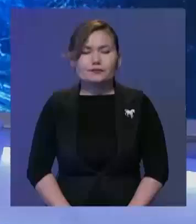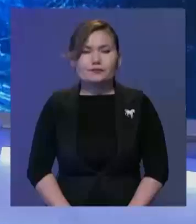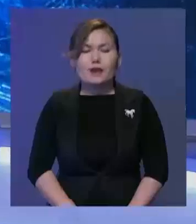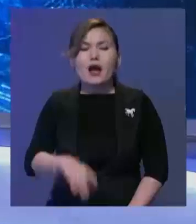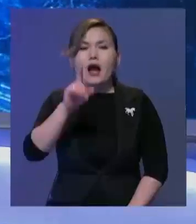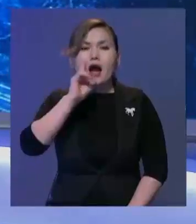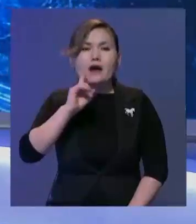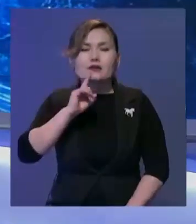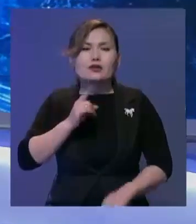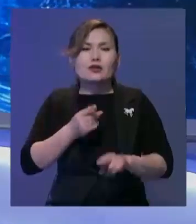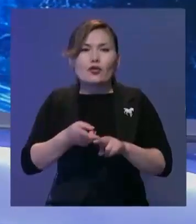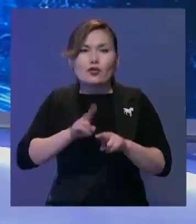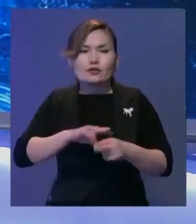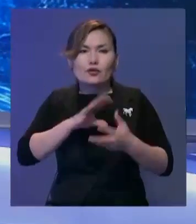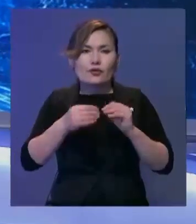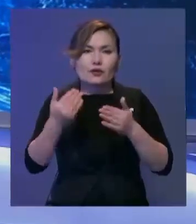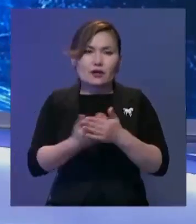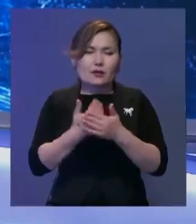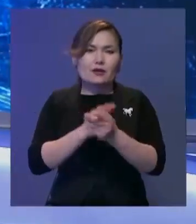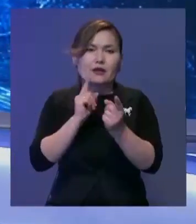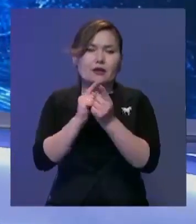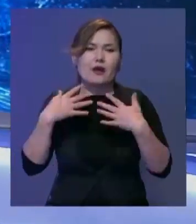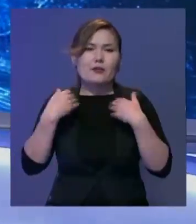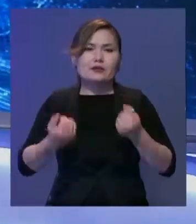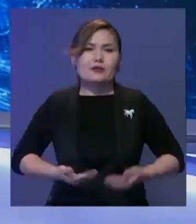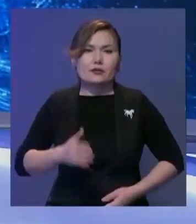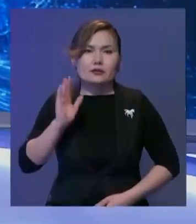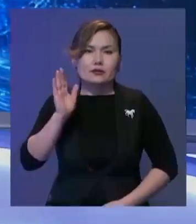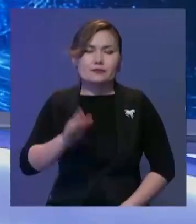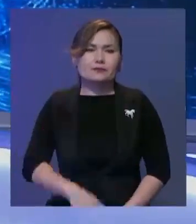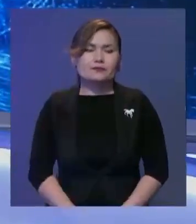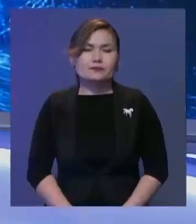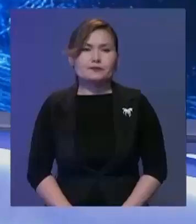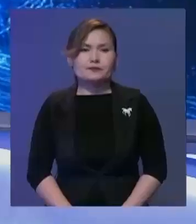Әзіргайтарымыз олса келес ефердекіздескенше арнамызан алыстамаңызар.